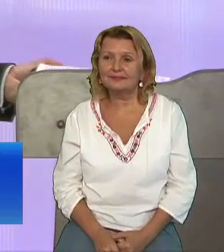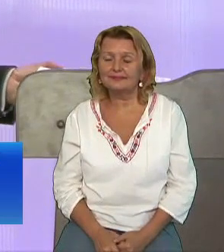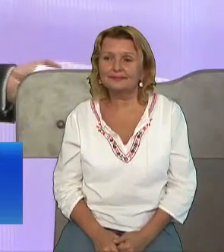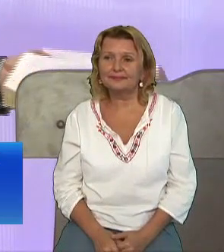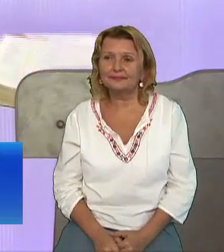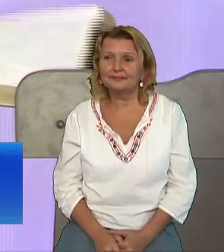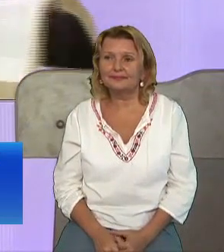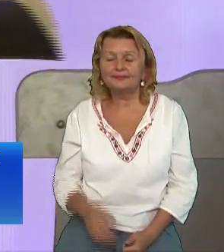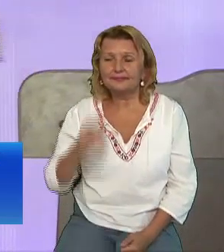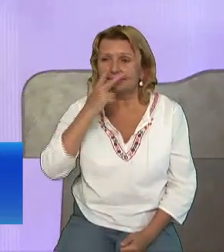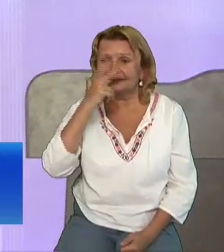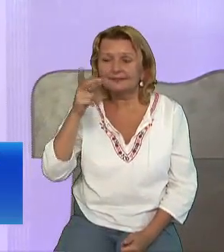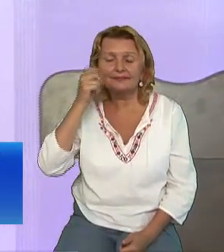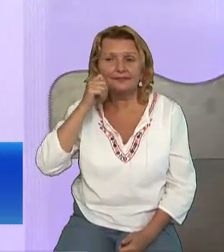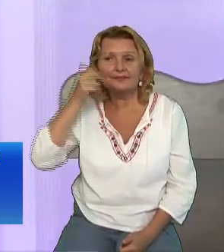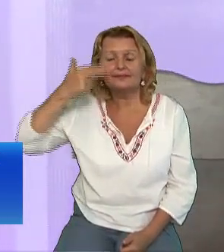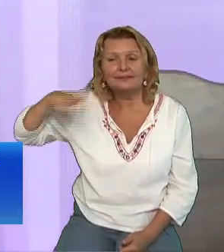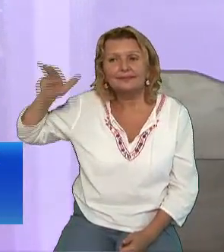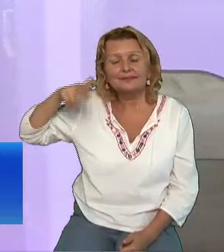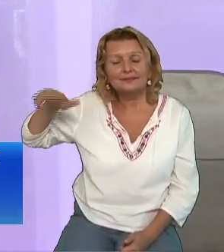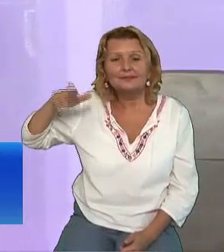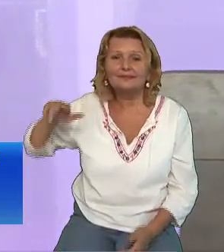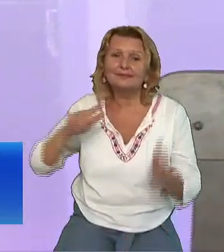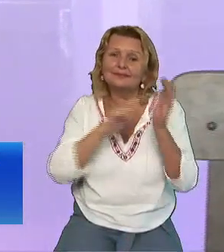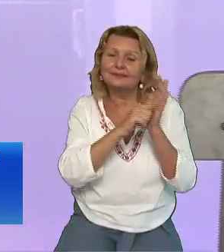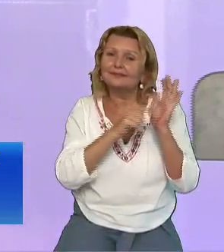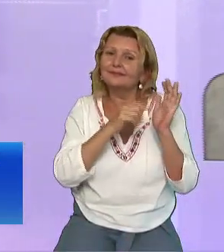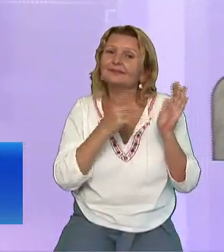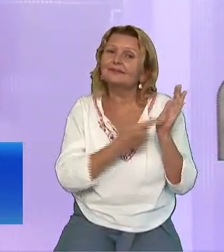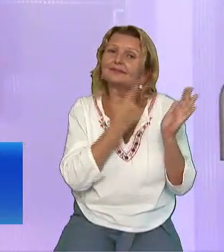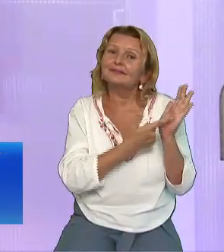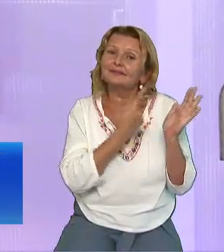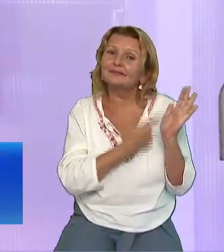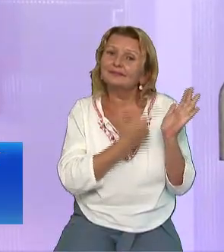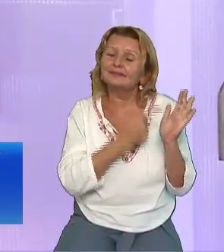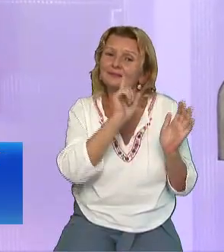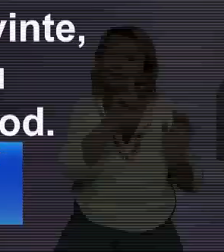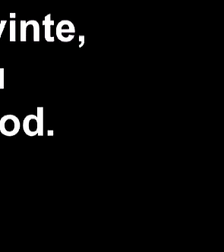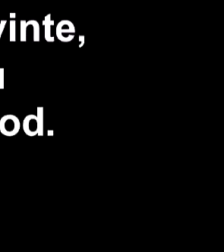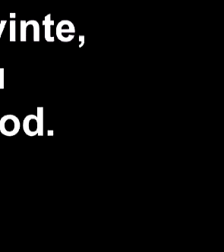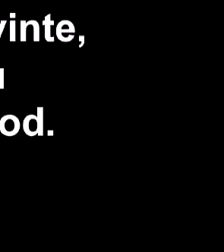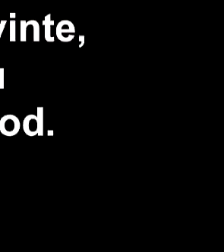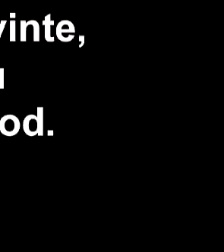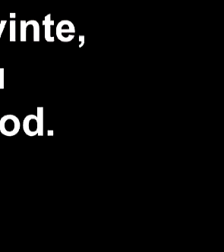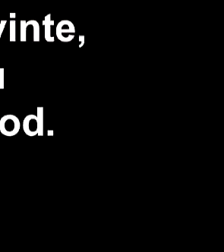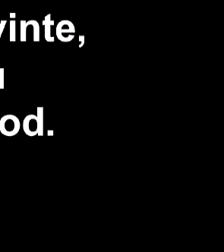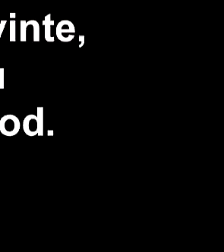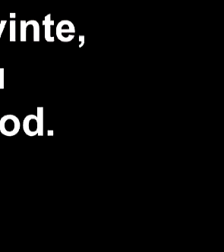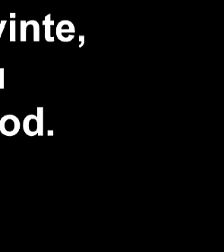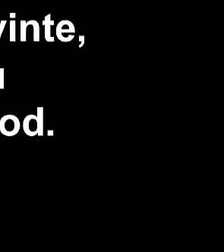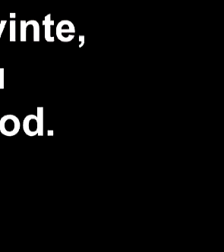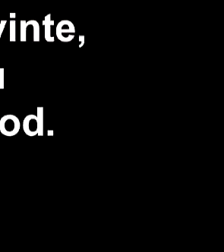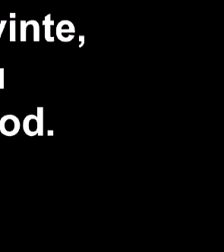Cui? Lui Iisus Ce s-a întâmplat cu Iisus din Nazaret Care era puternic Un proroc